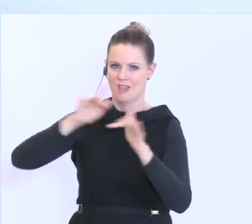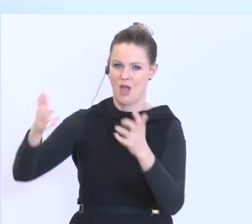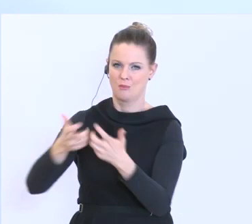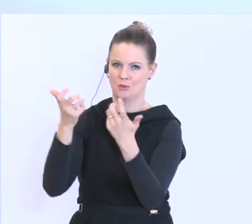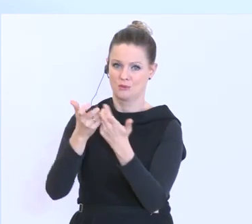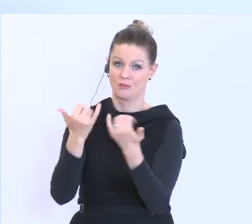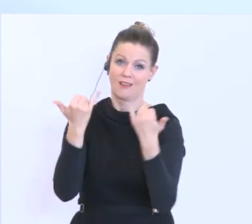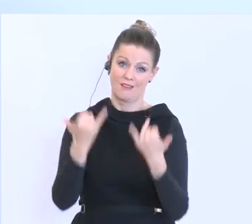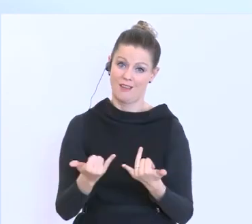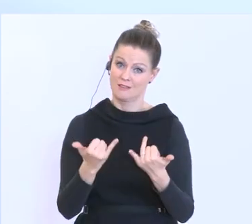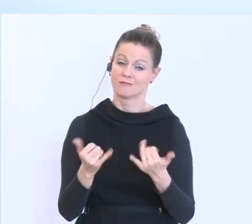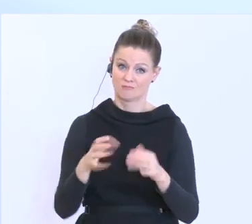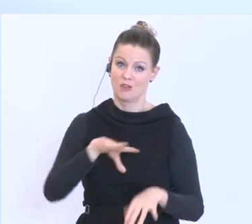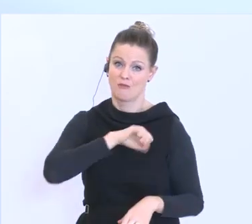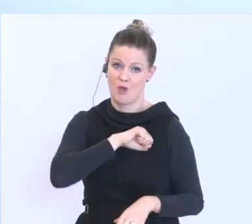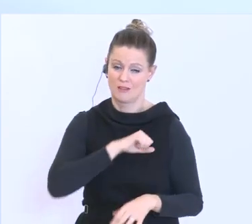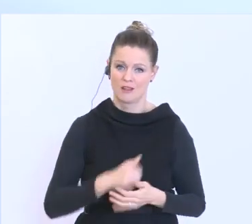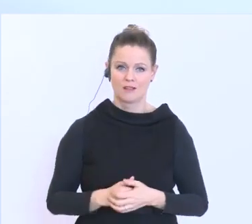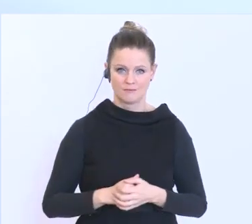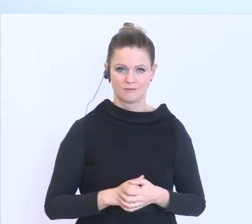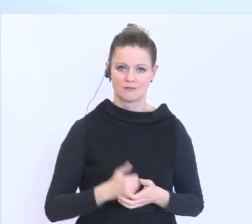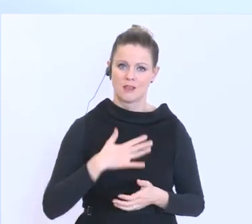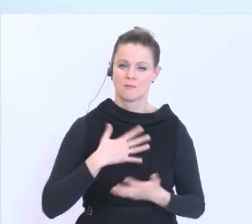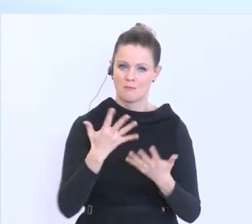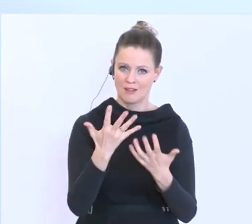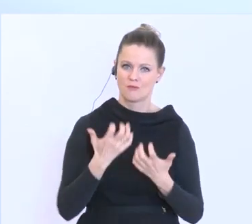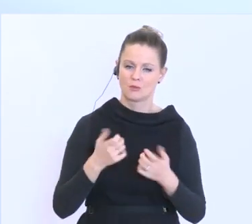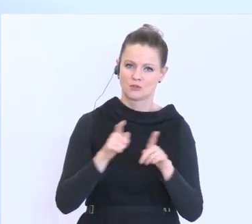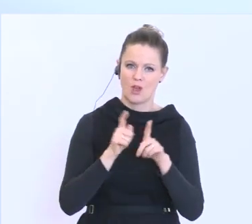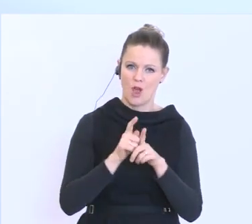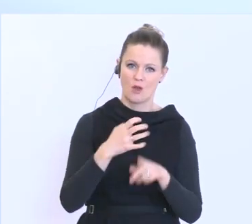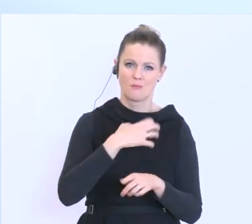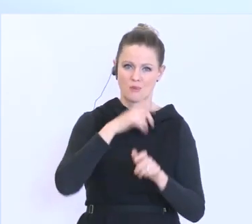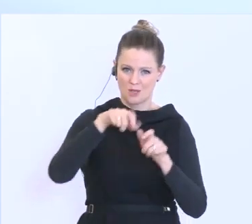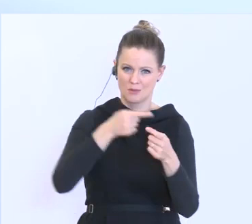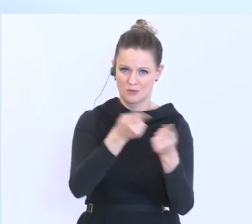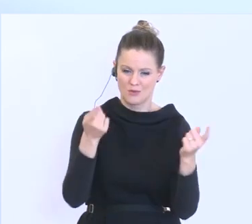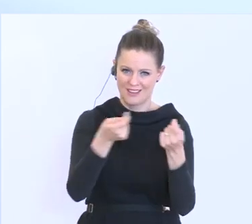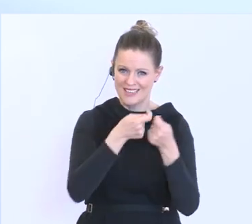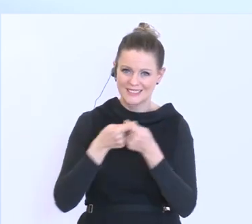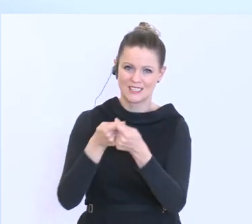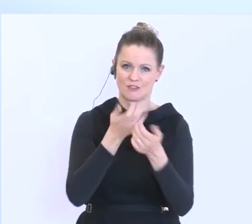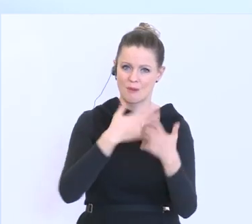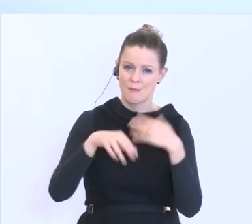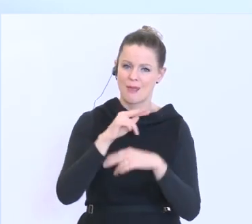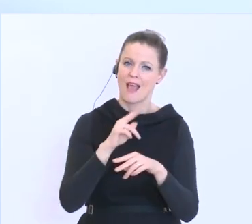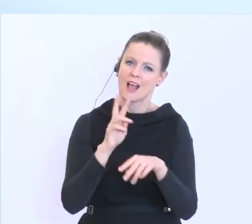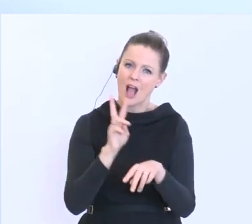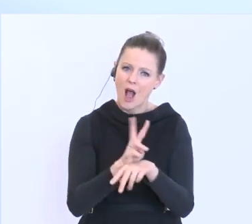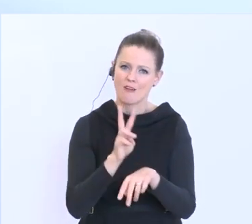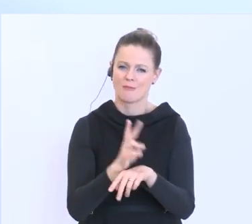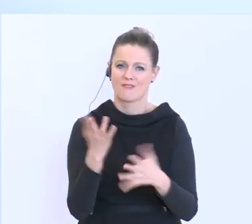Mein Wunsch wäre vielleicht wirklich auch, dass die Gesellschaft, dass die Bürgerinnen und Bürger auch etwas mehr Rücksicht nehmen,